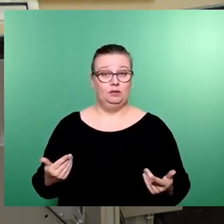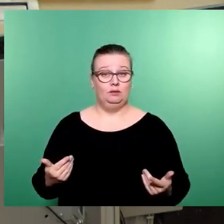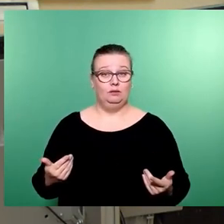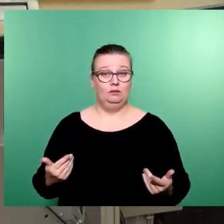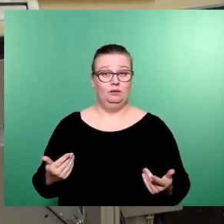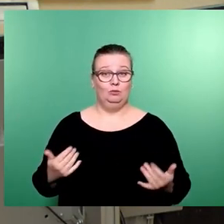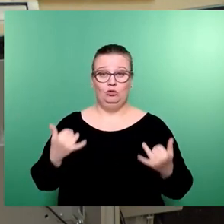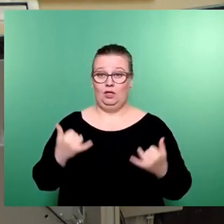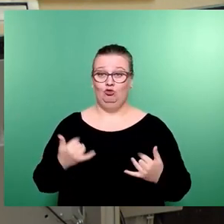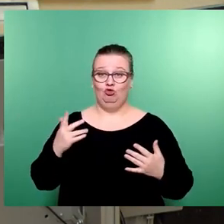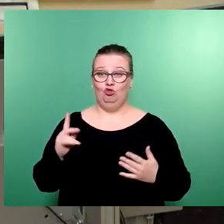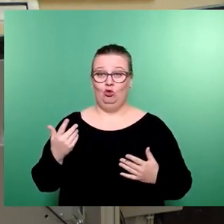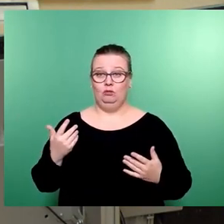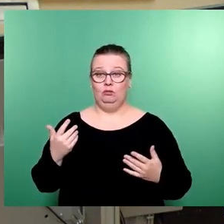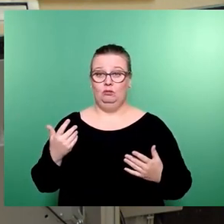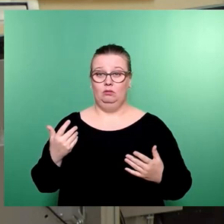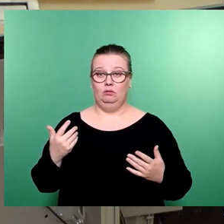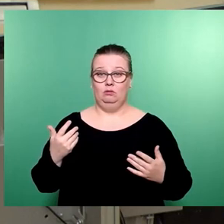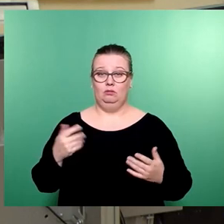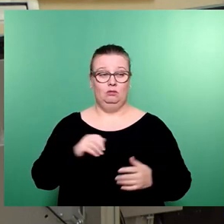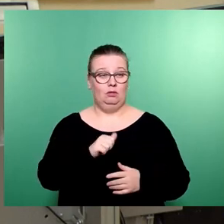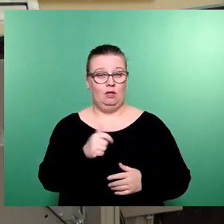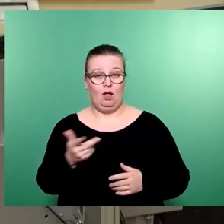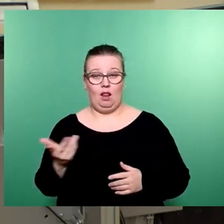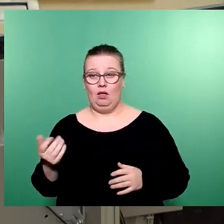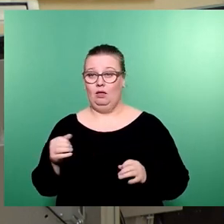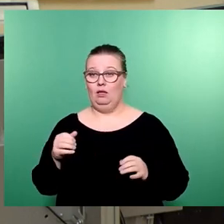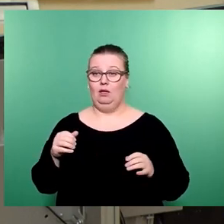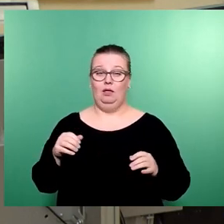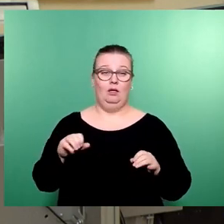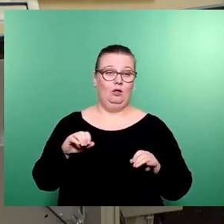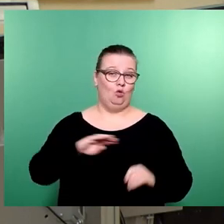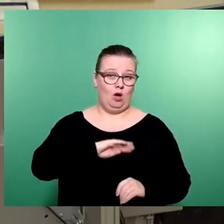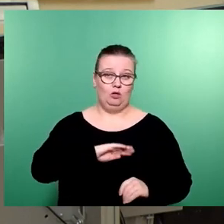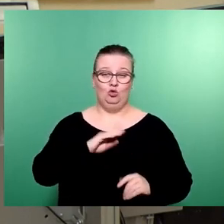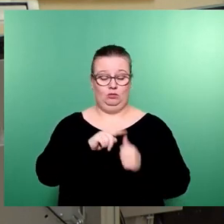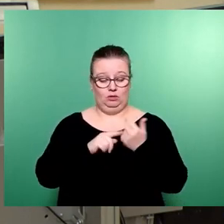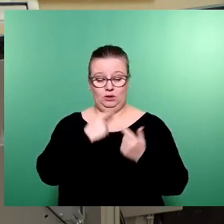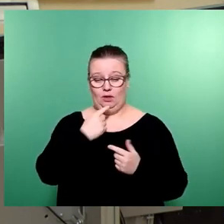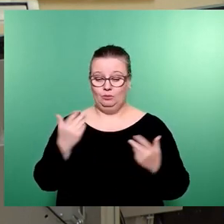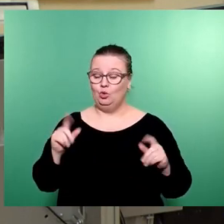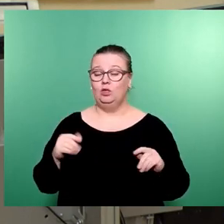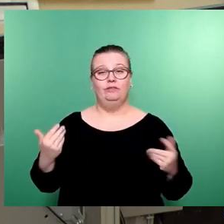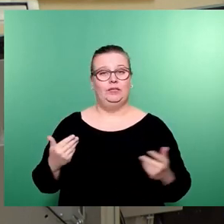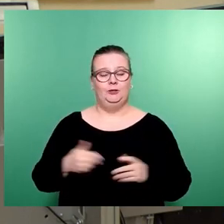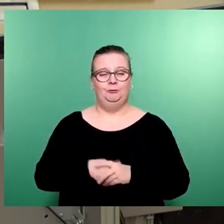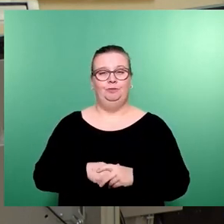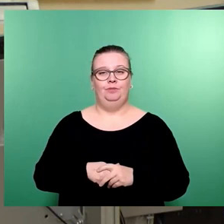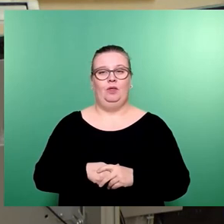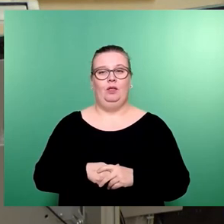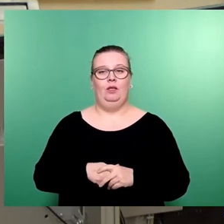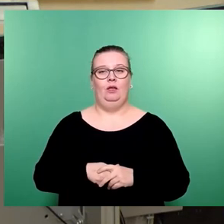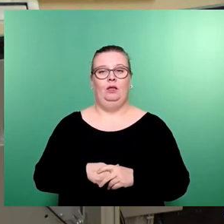die jetzt hier schon alle möglichen Kolleginnen und Kollegen genannt haben? Das heißt